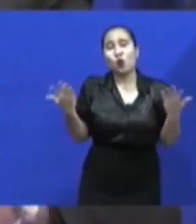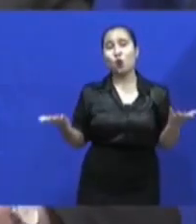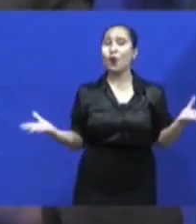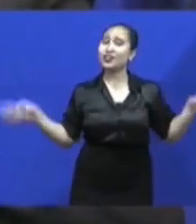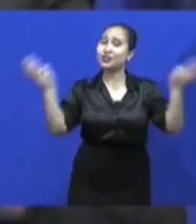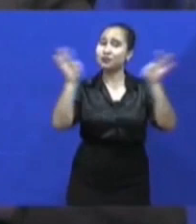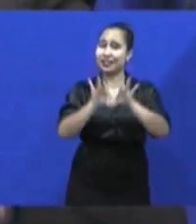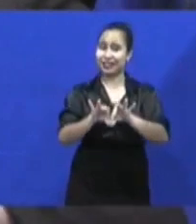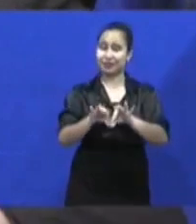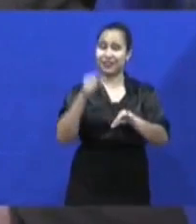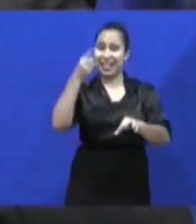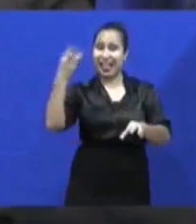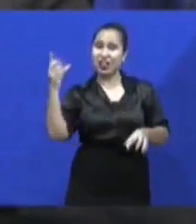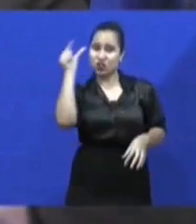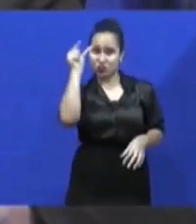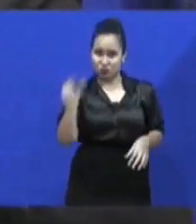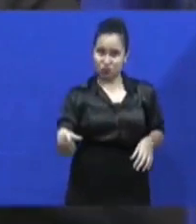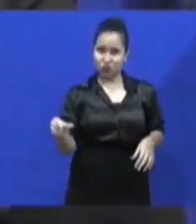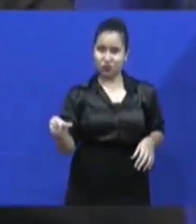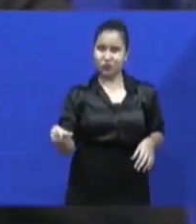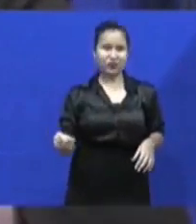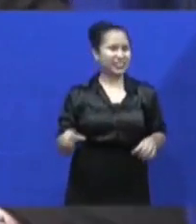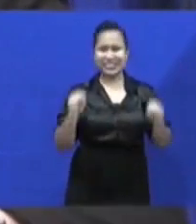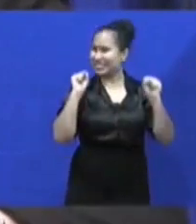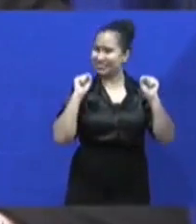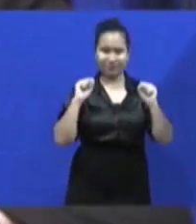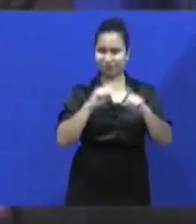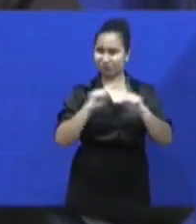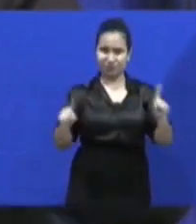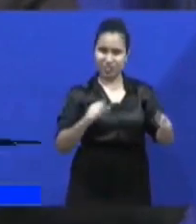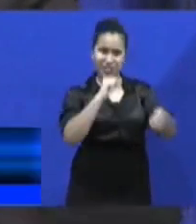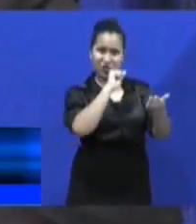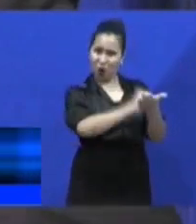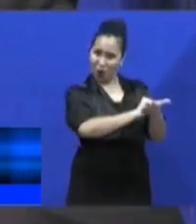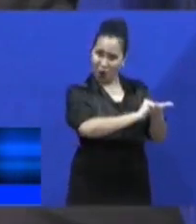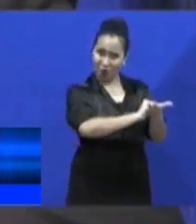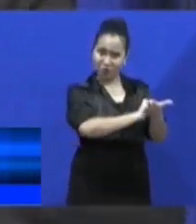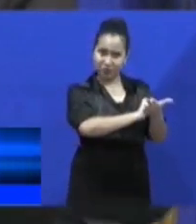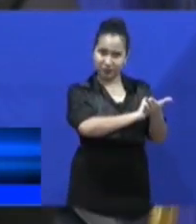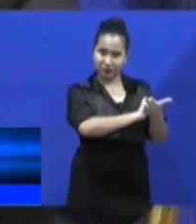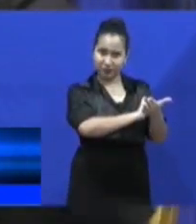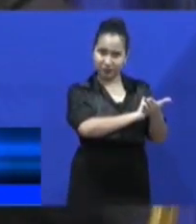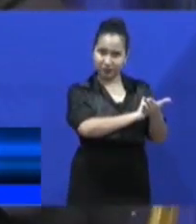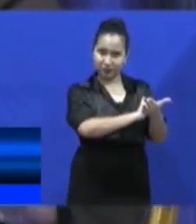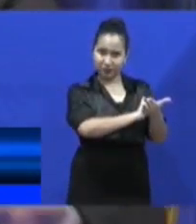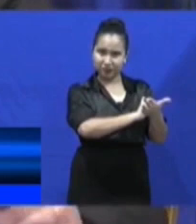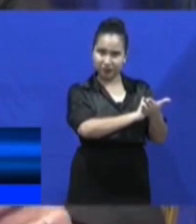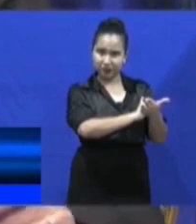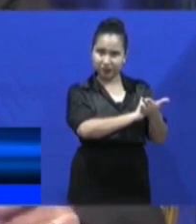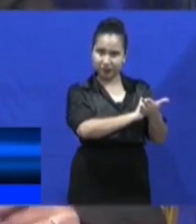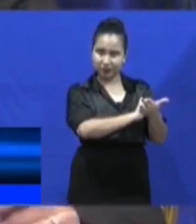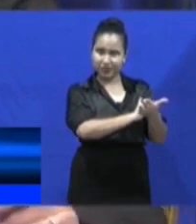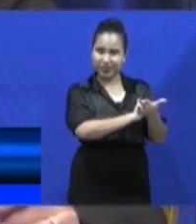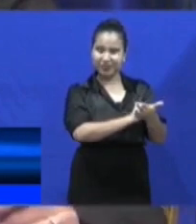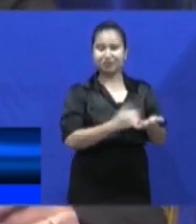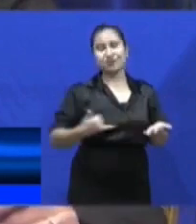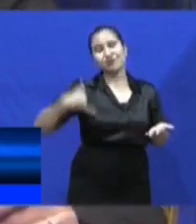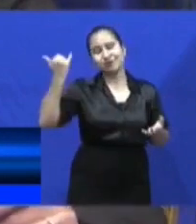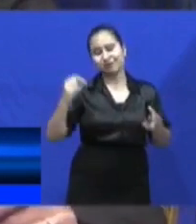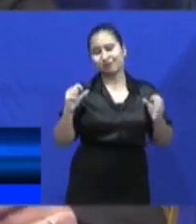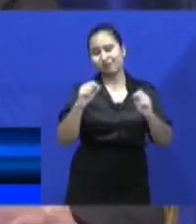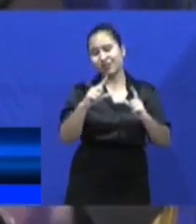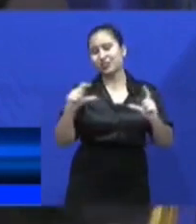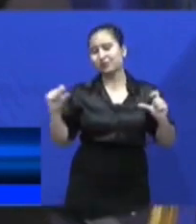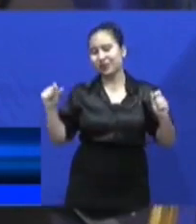Elke case, elke persoon die zich niet eraan houdt, veroorzaakt een tug aan besmettingen in de